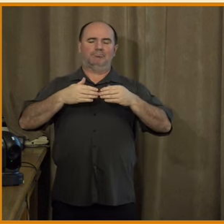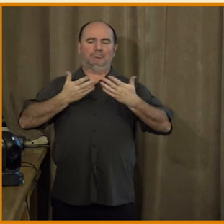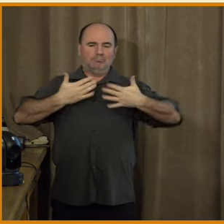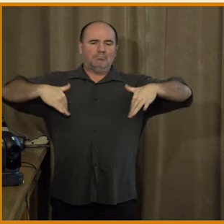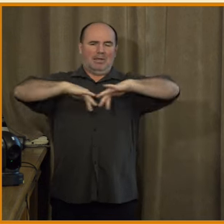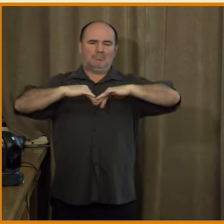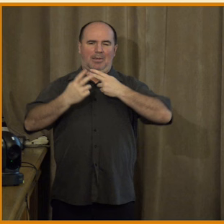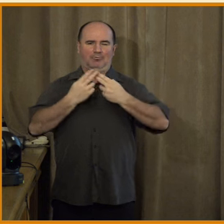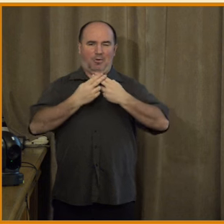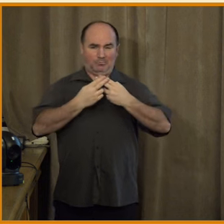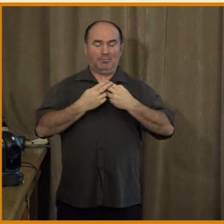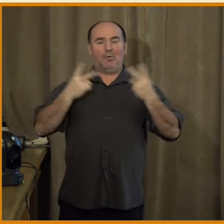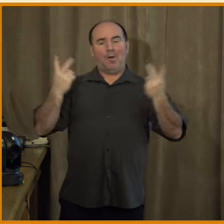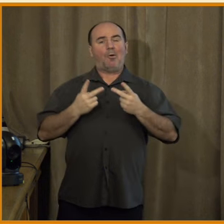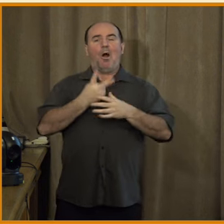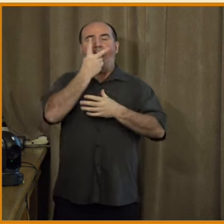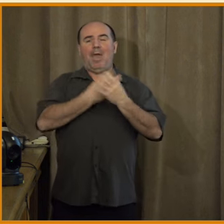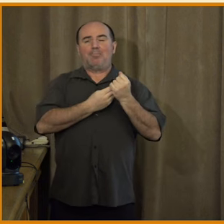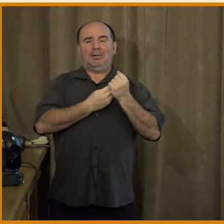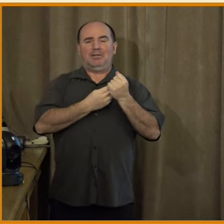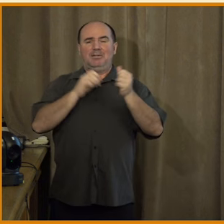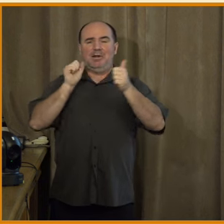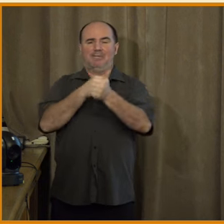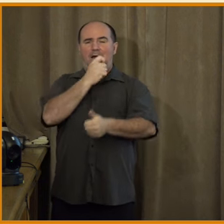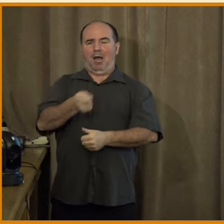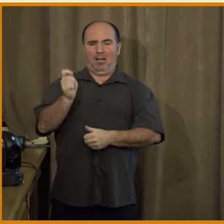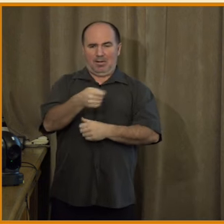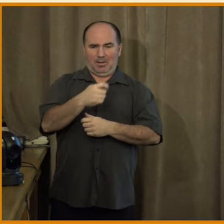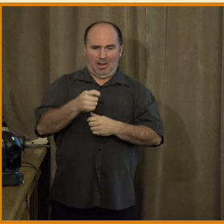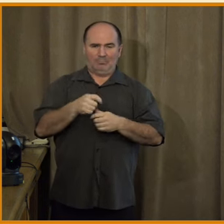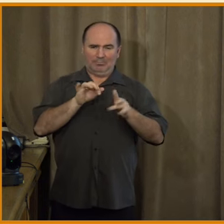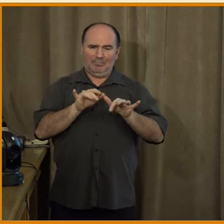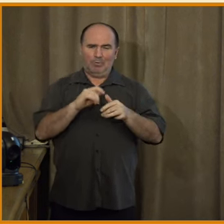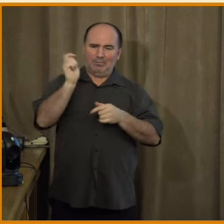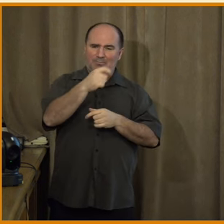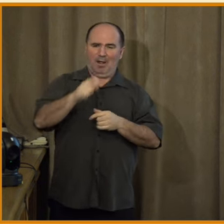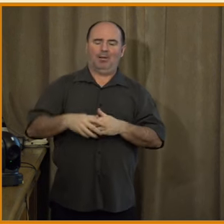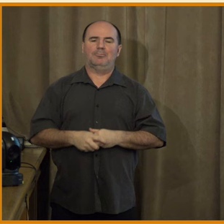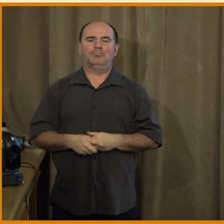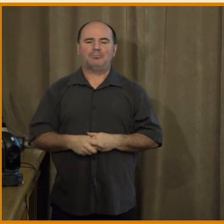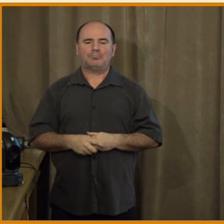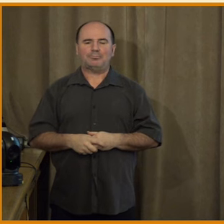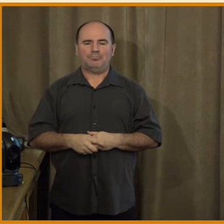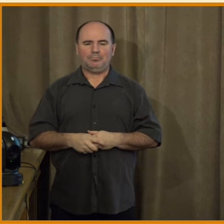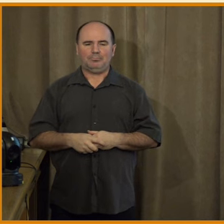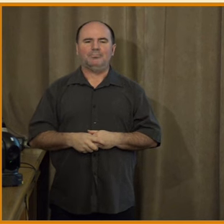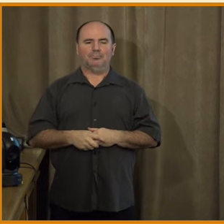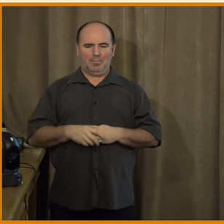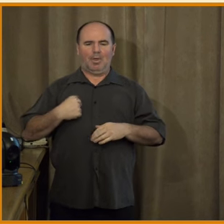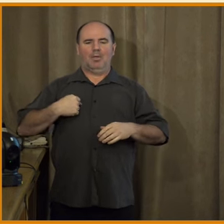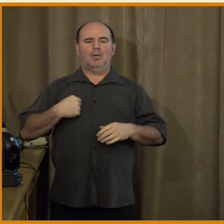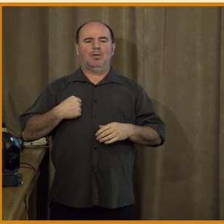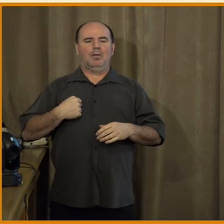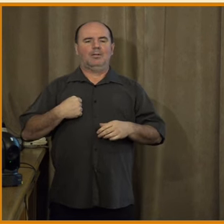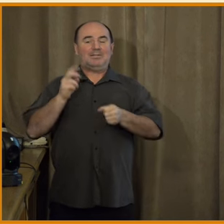takzvané hybridní válce. Z toho vyplývá, že ty dezinformace velmi často vnímáme jako důsledek nějakých zahraničních